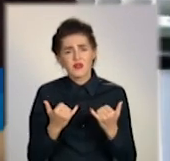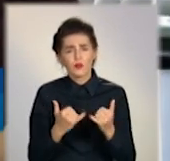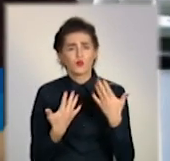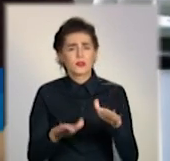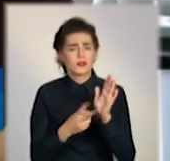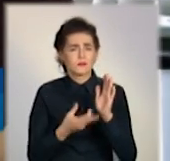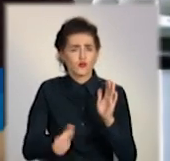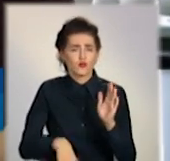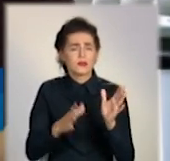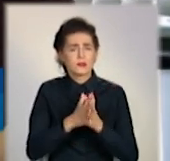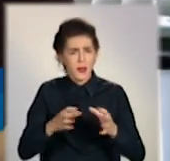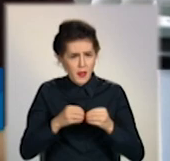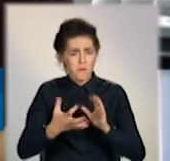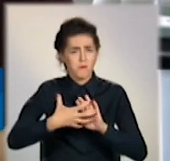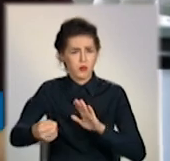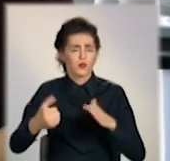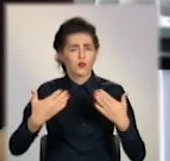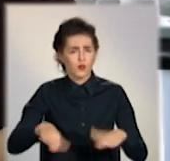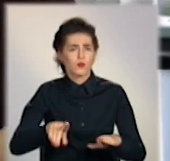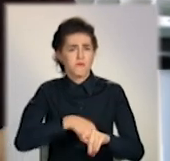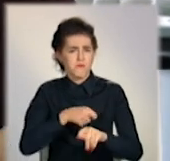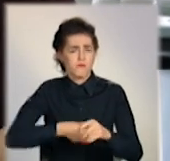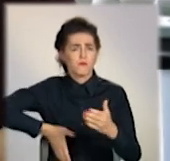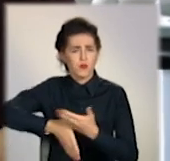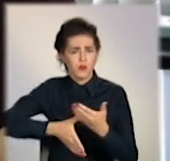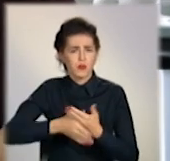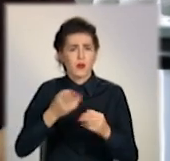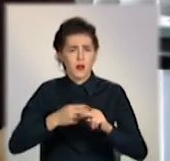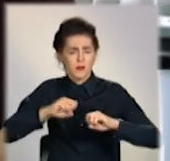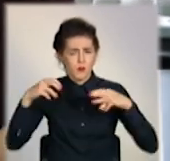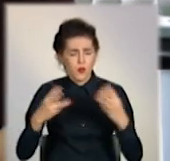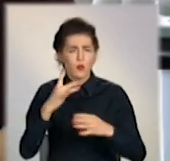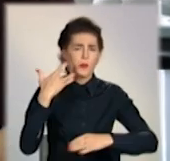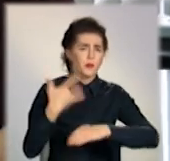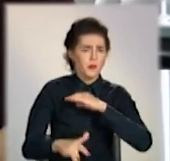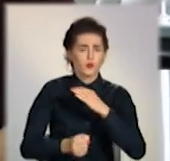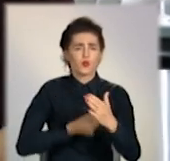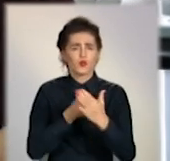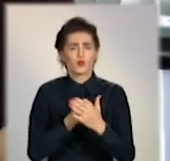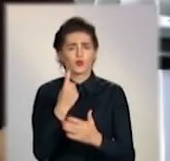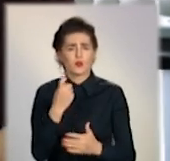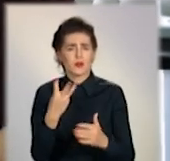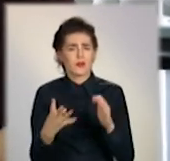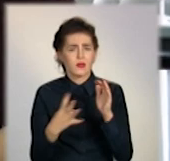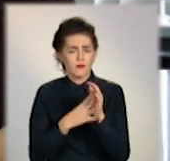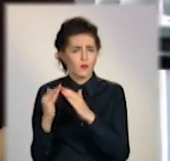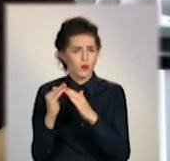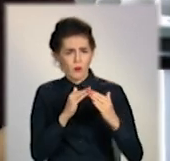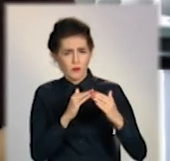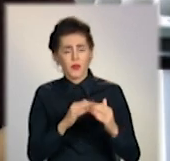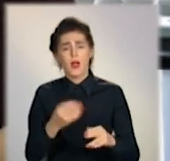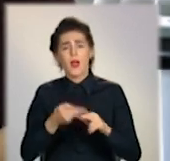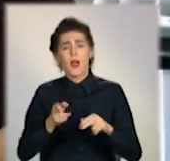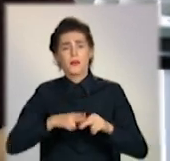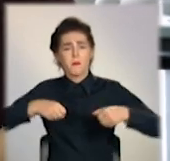отримали матеріальну допомогу за повністю зруйновані будинки. В другій пожежі повністю зруйнованих 139 будинків. З них мають